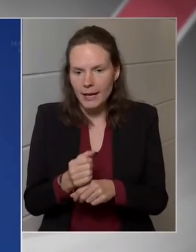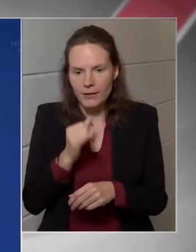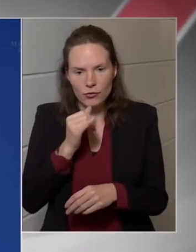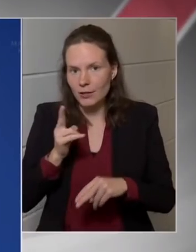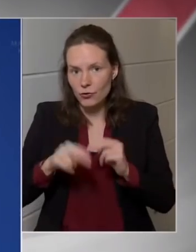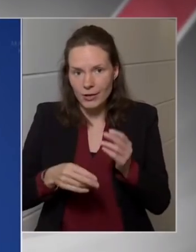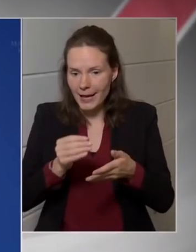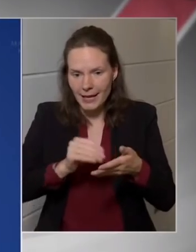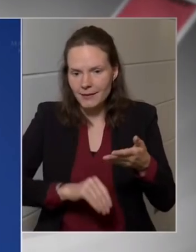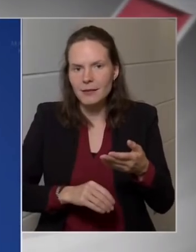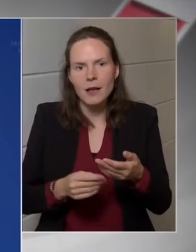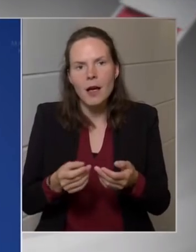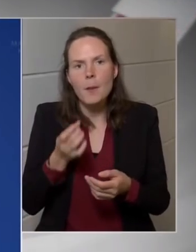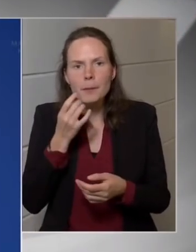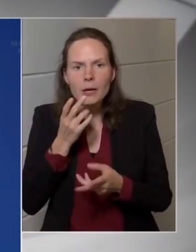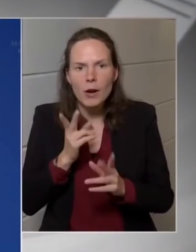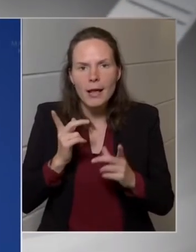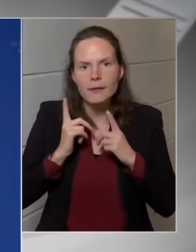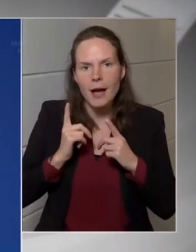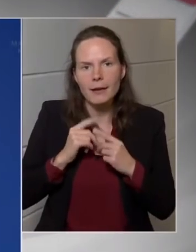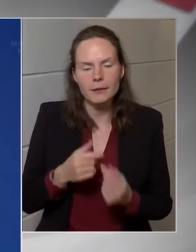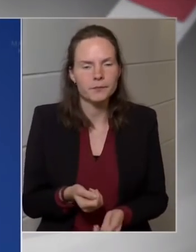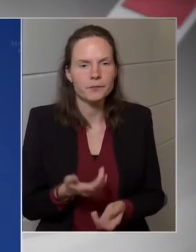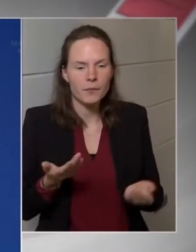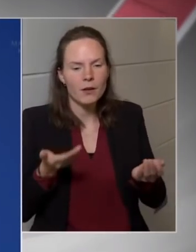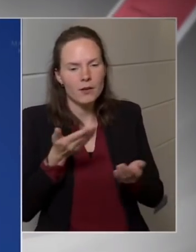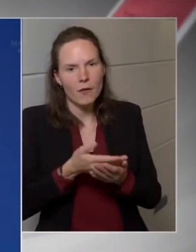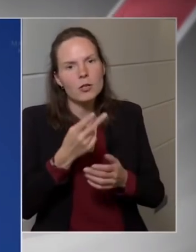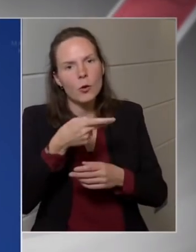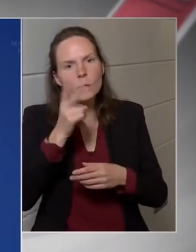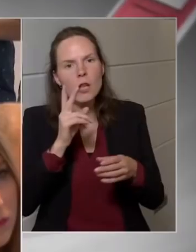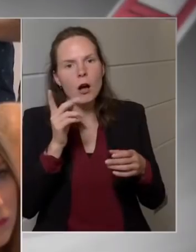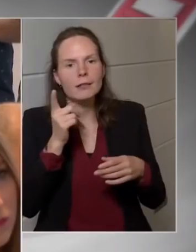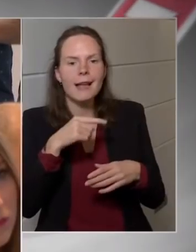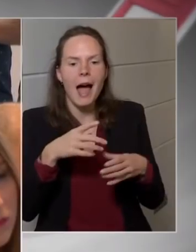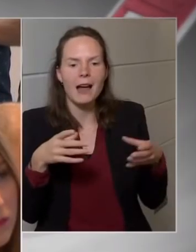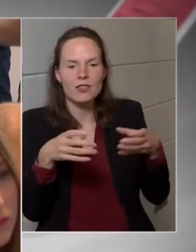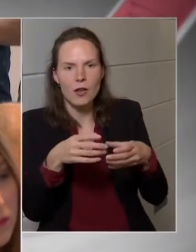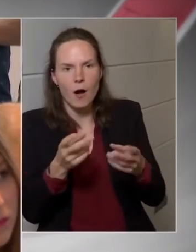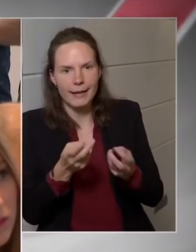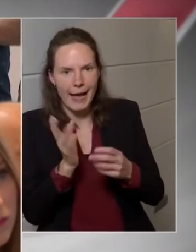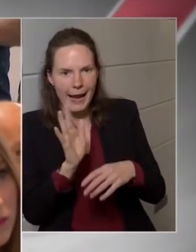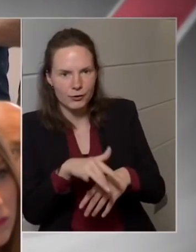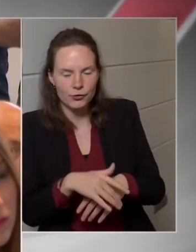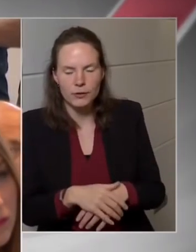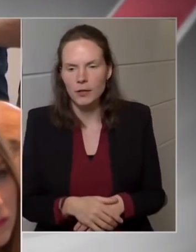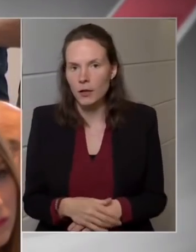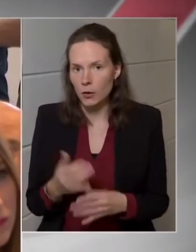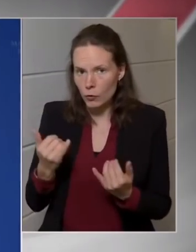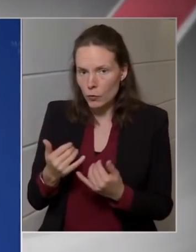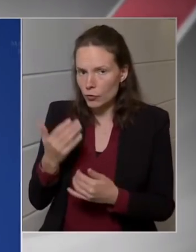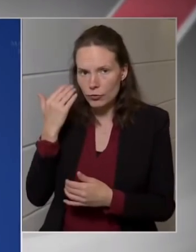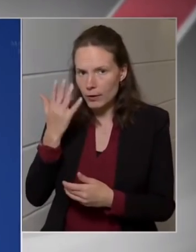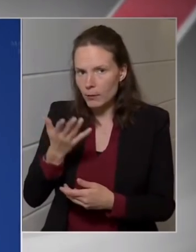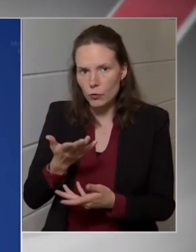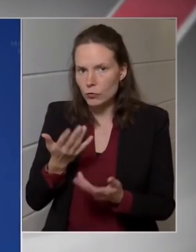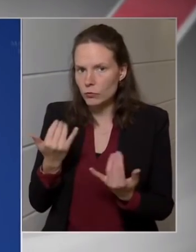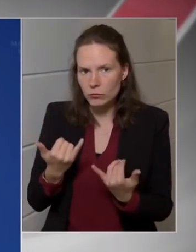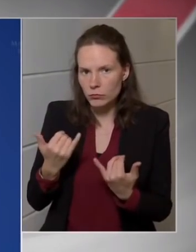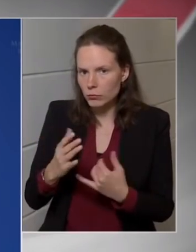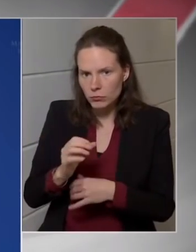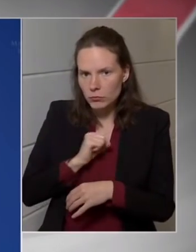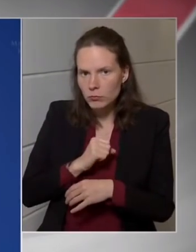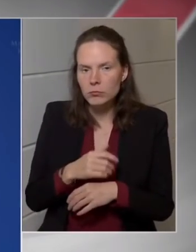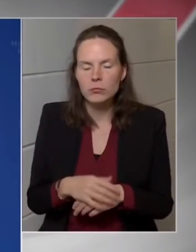várható, hogy elkészül? Javastam a szaktárca megkeresését. Akkor ön erre most így nem tud jelenleg mit mondani? Hát